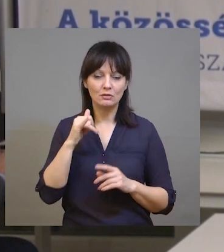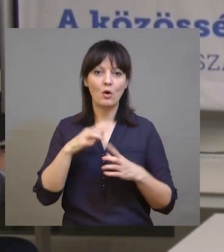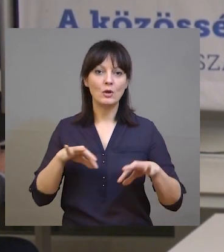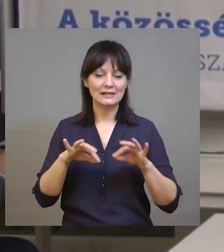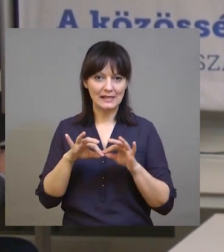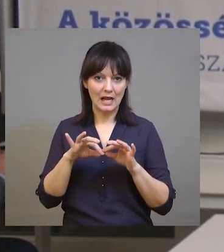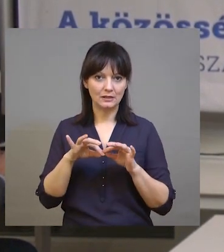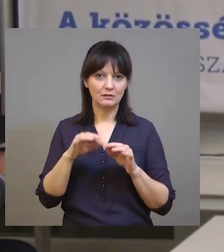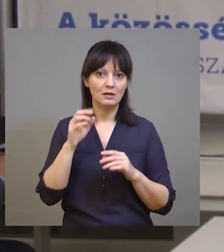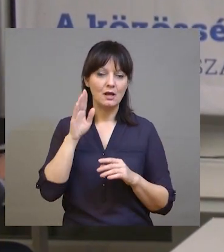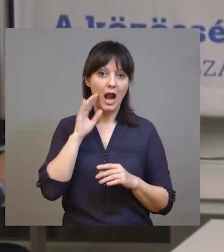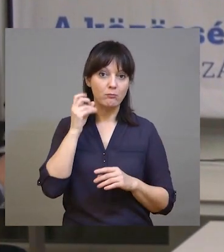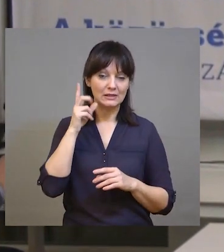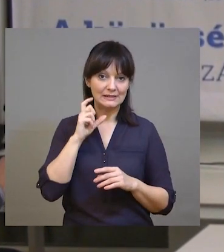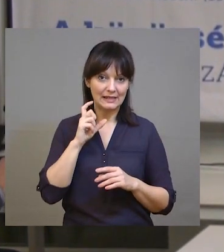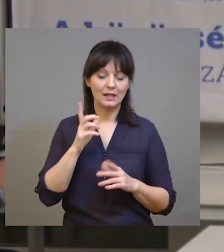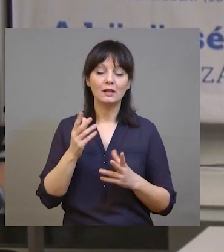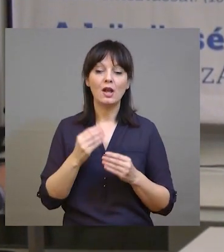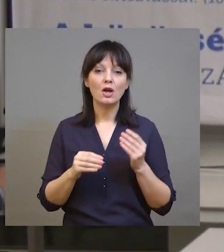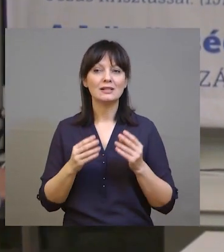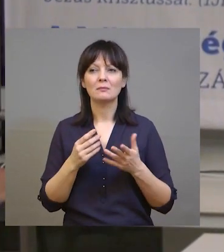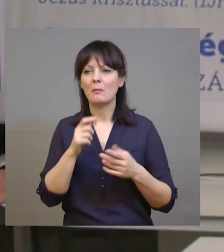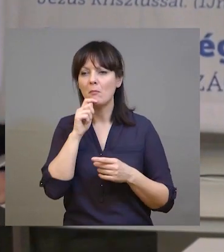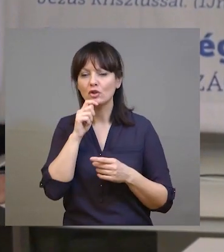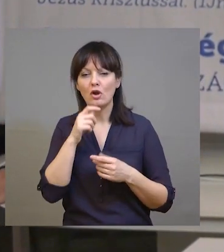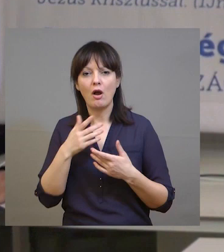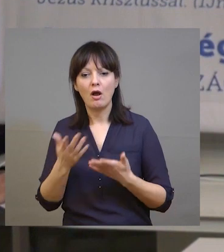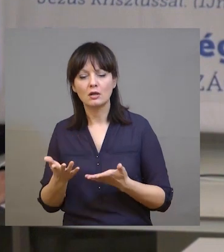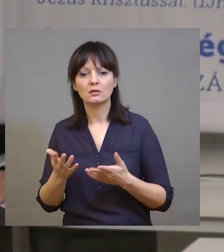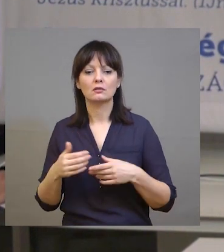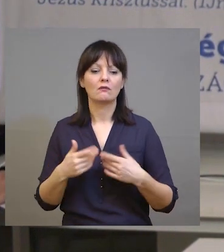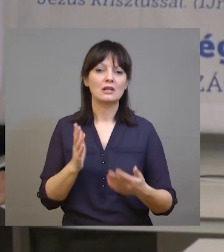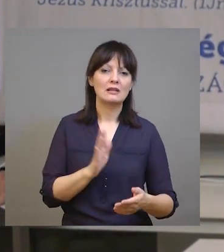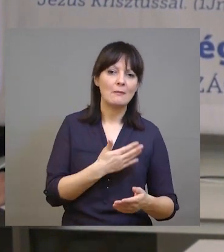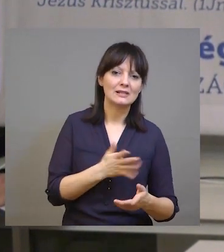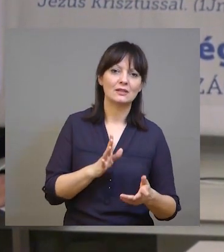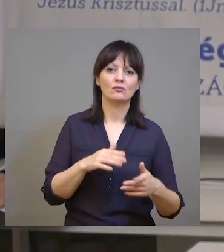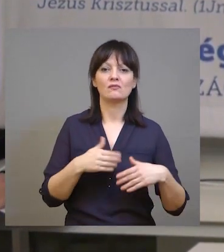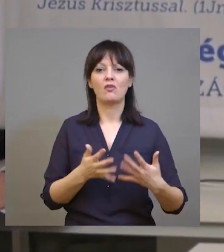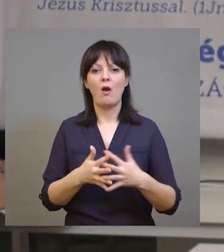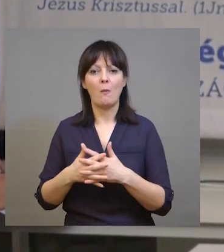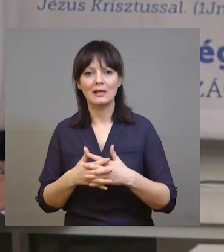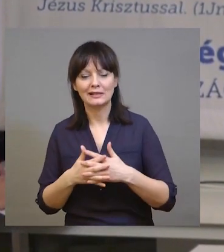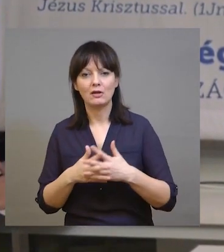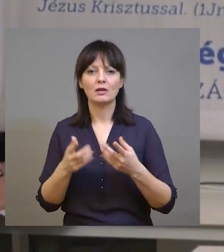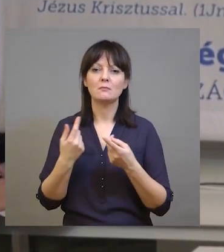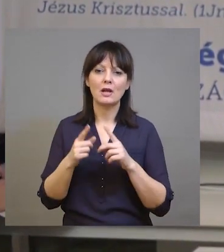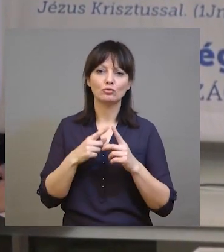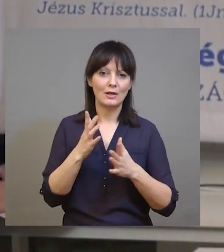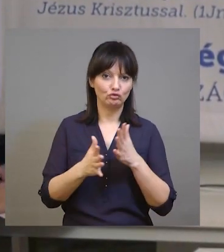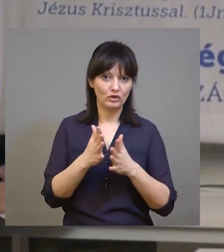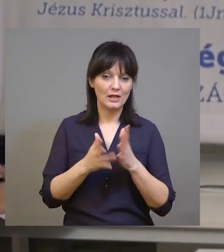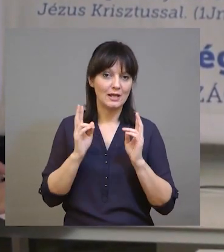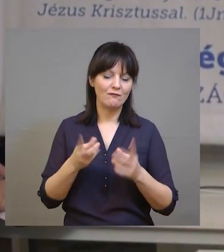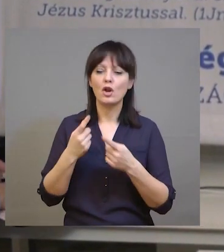ABC-je. Azért, mert magyar, vagy nemzetközi, vagy amerikai, vagy